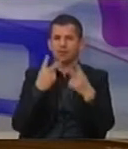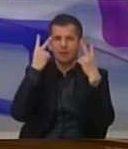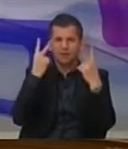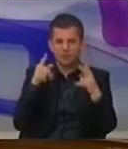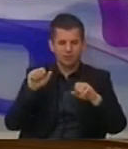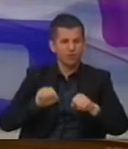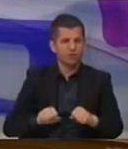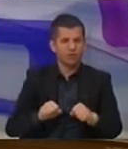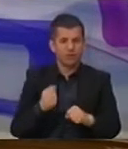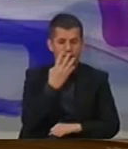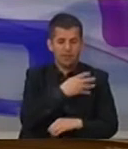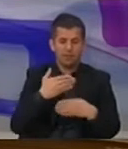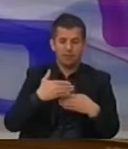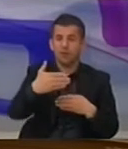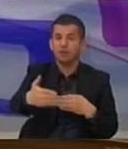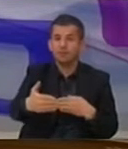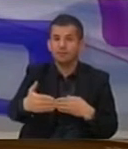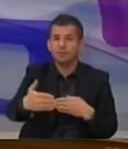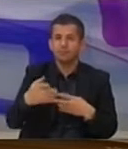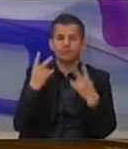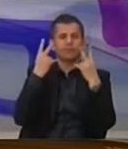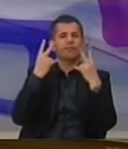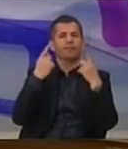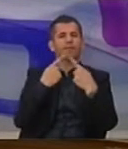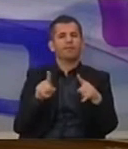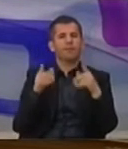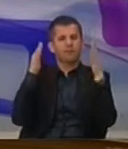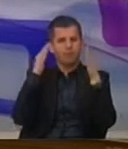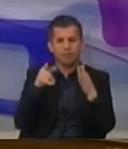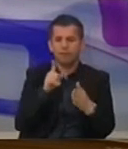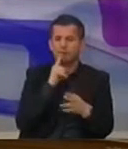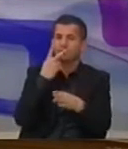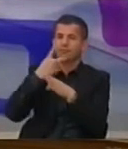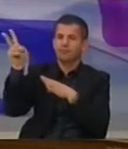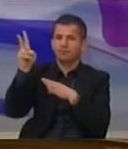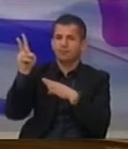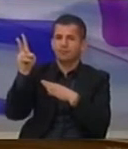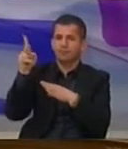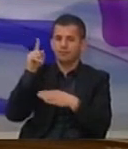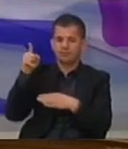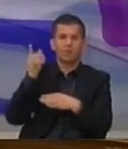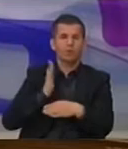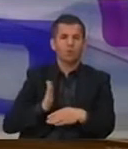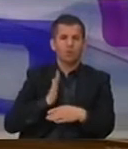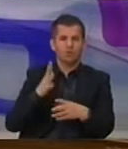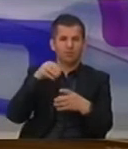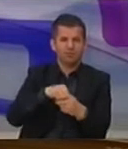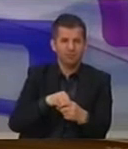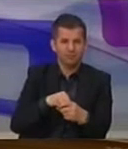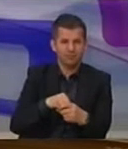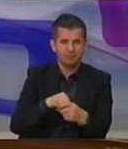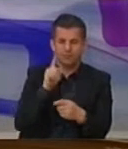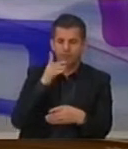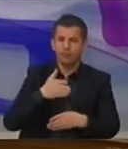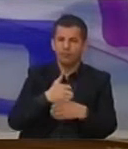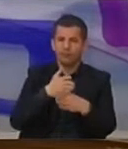të qeveris për 4 vitet e arshme, rëndësitëve qanë dhe t'i kushtot diasforës me efeks në fushën e kulturës. Përvesh mështetjes